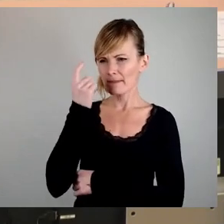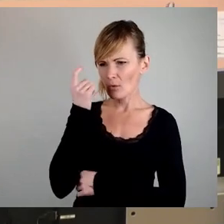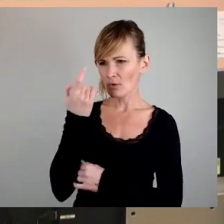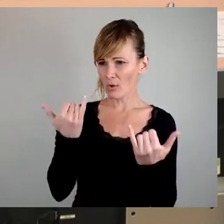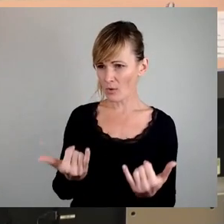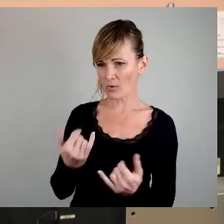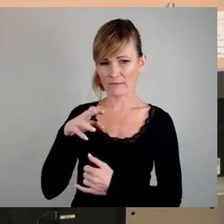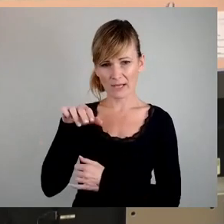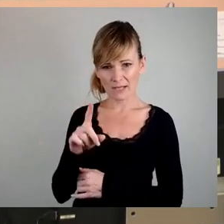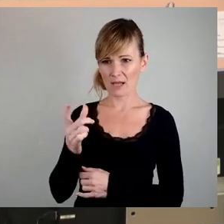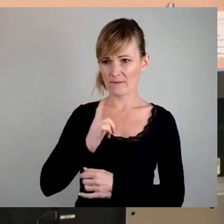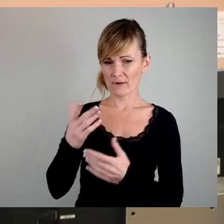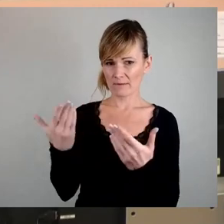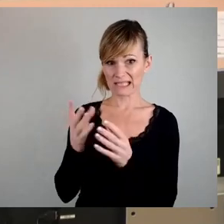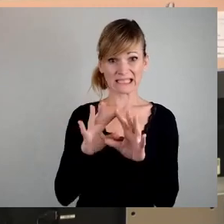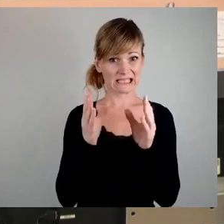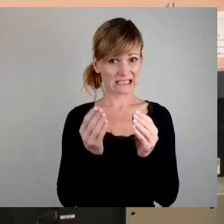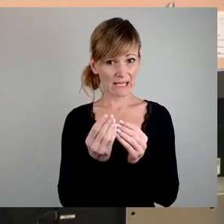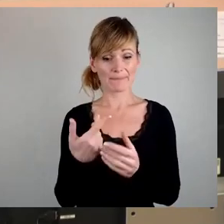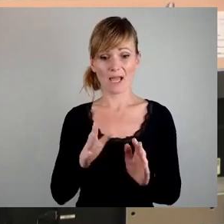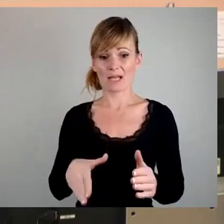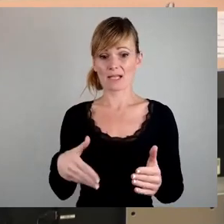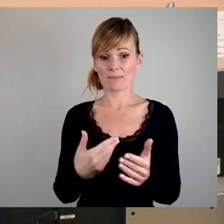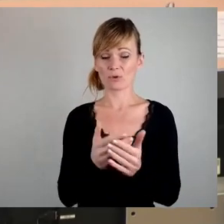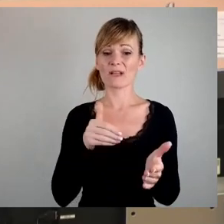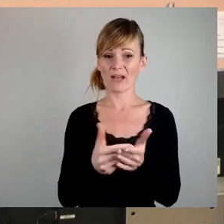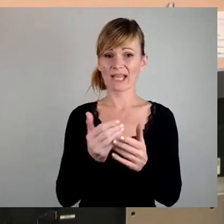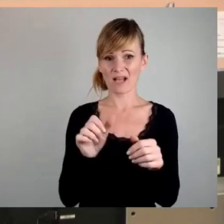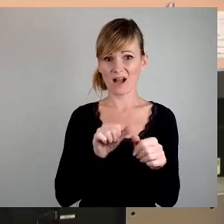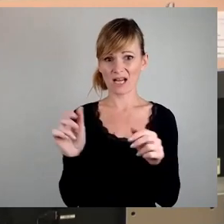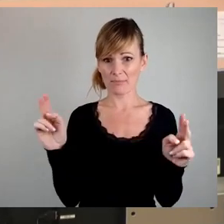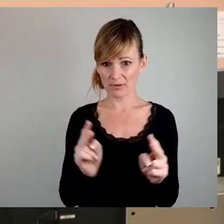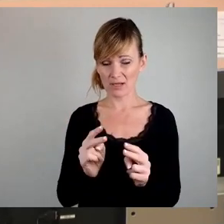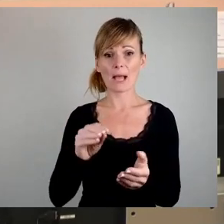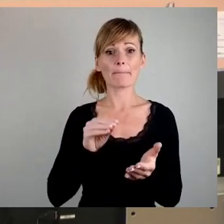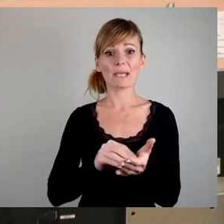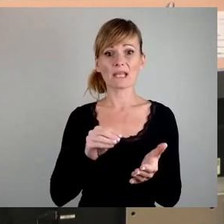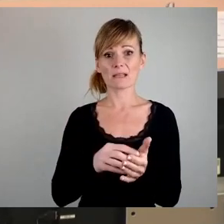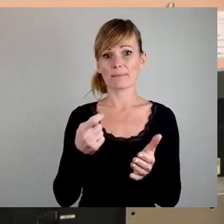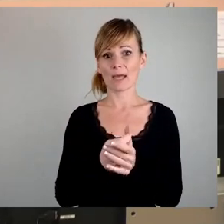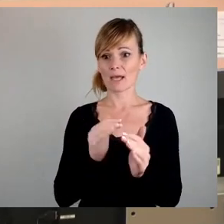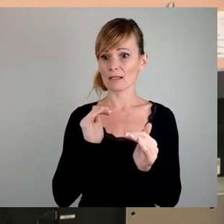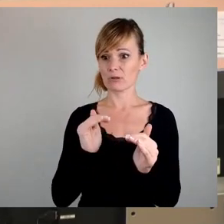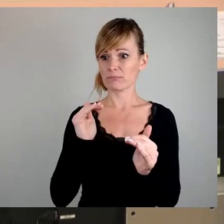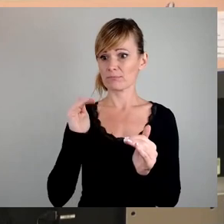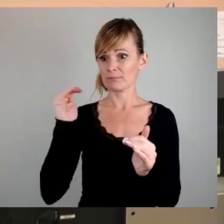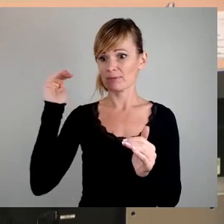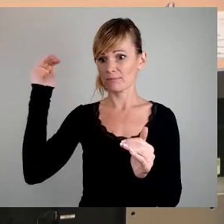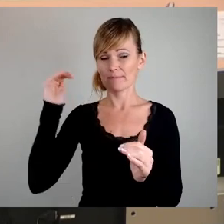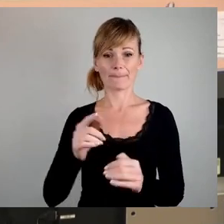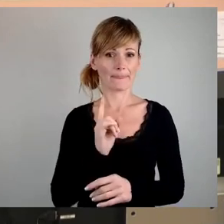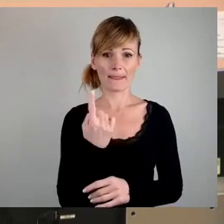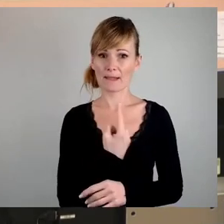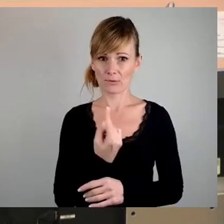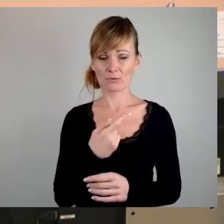Insgesamt verknappt sich das Angebot damit weiter, die Mieten steigen. Allerdings bleibt es auch bei unserer Kritik,